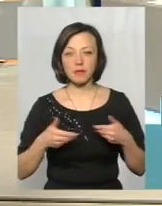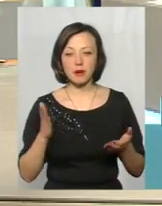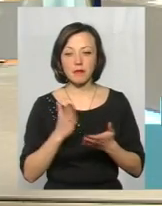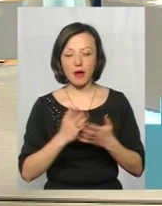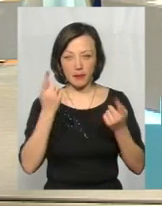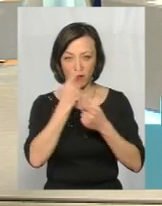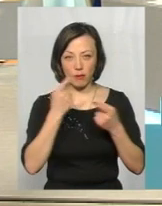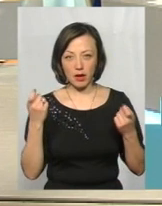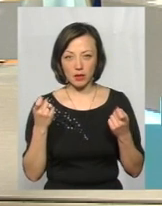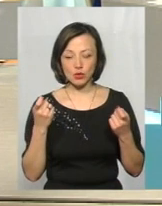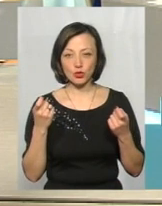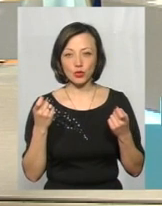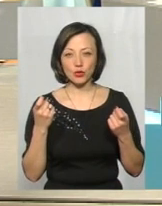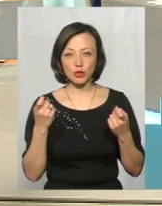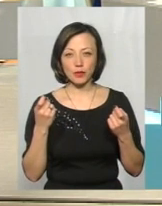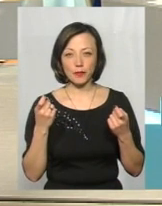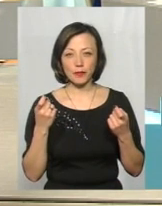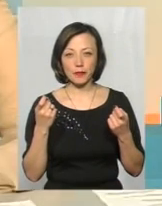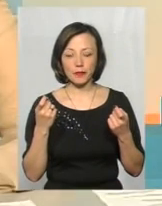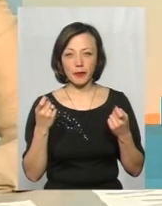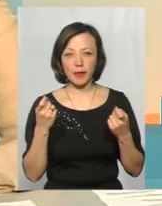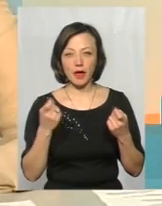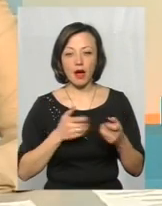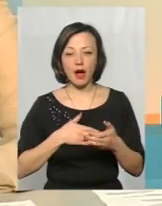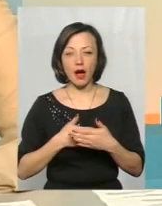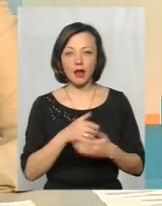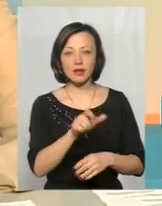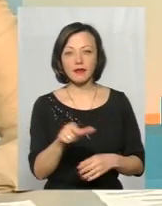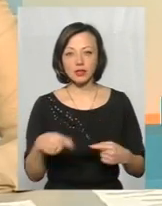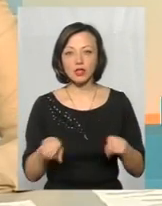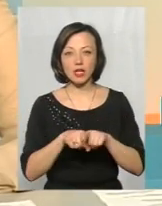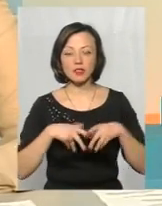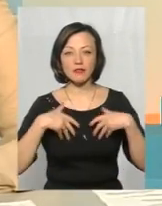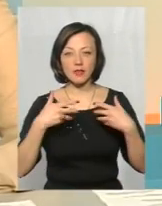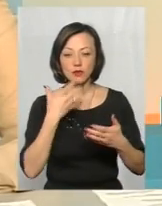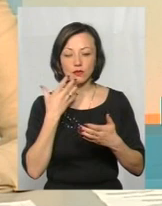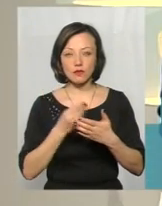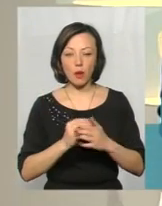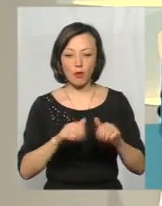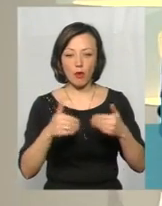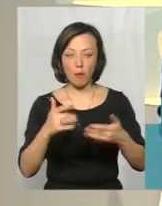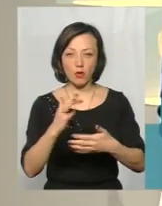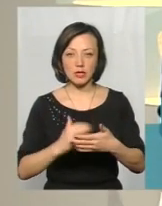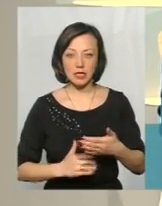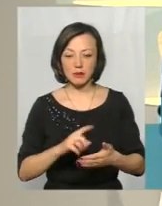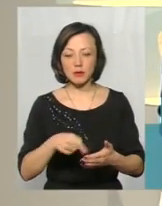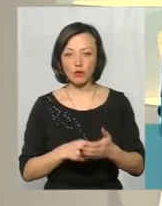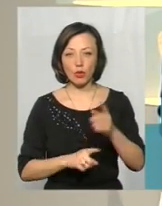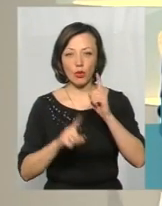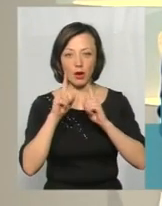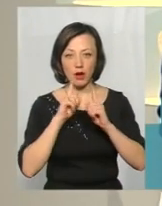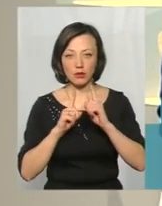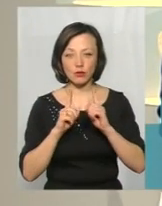інформацію, тут громадські активісти теж висловили свої пропозиції, які міською радою